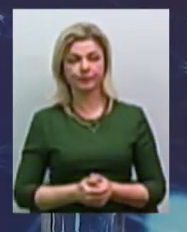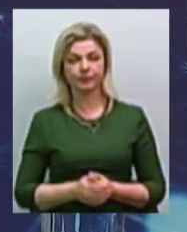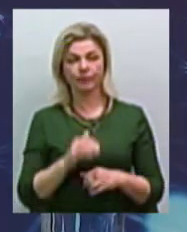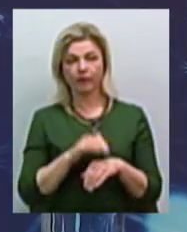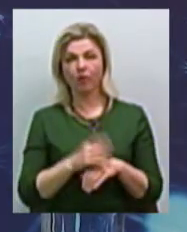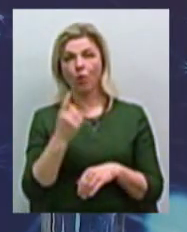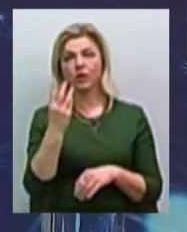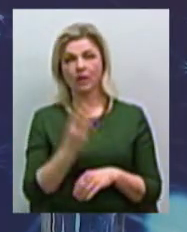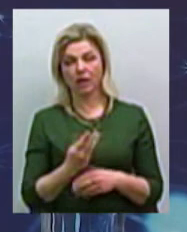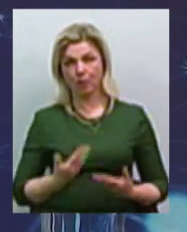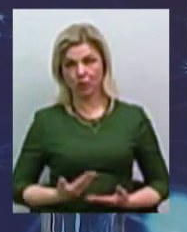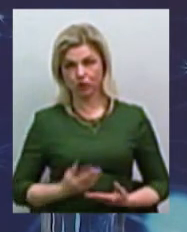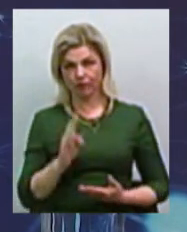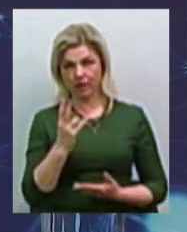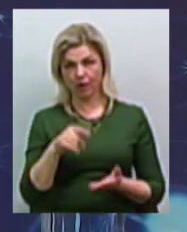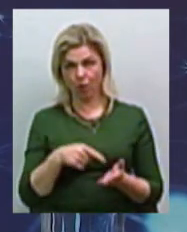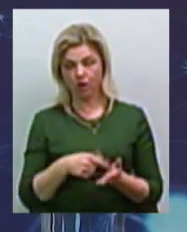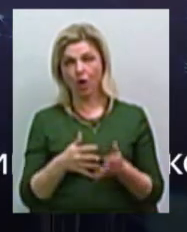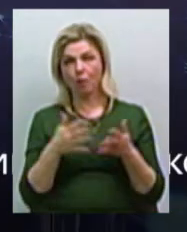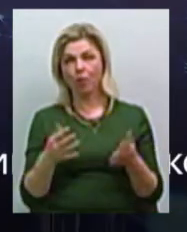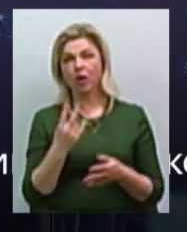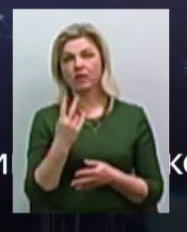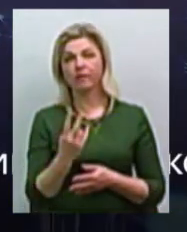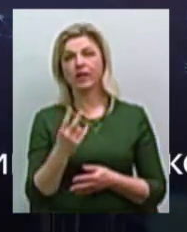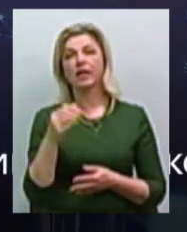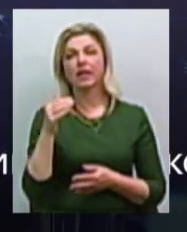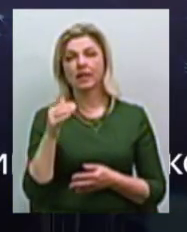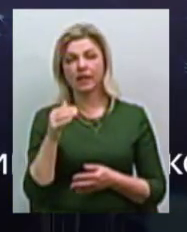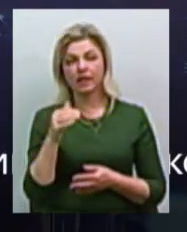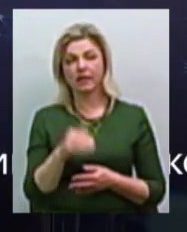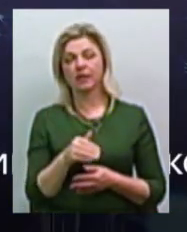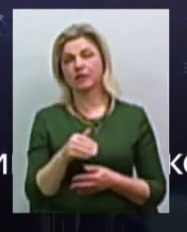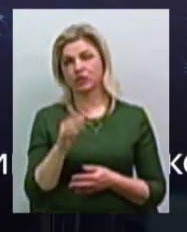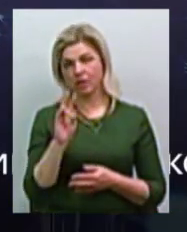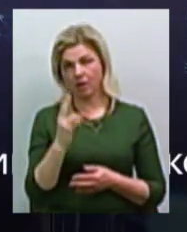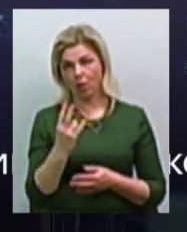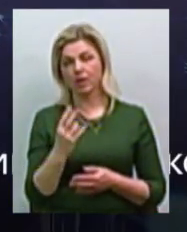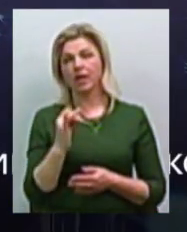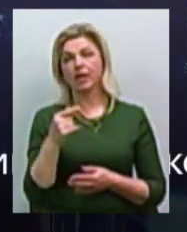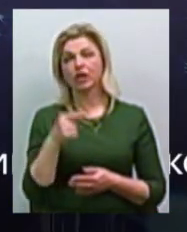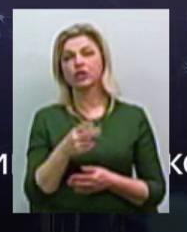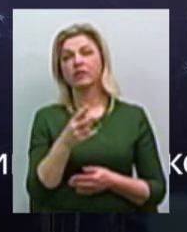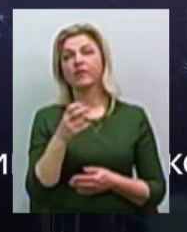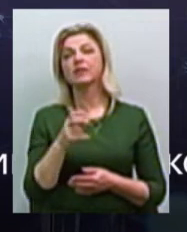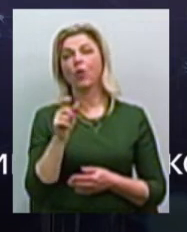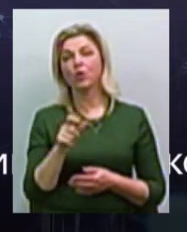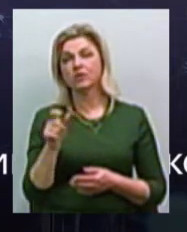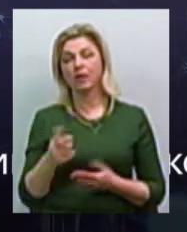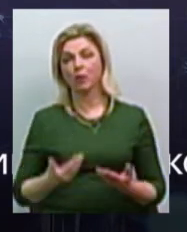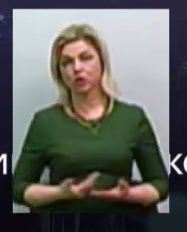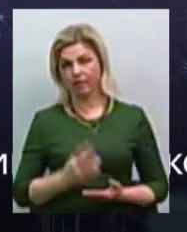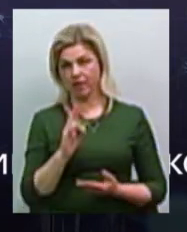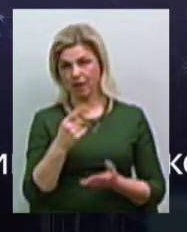третина з них проживає в місті Миколаїві, це більше 2 тисяч, 2207 осіб проживають в місті Миколаїві. Також є важливим те, що